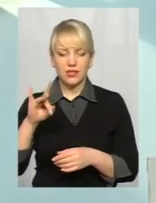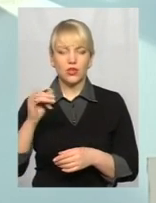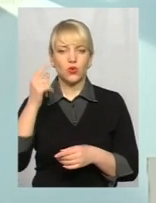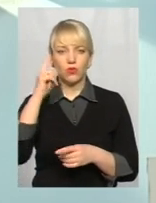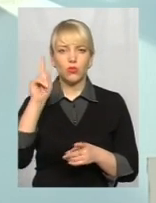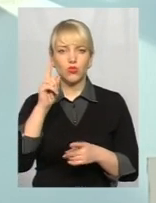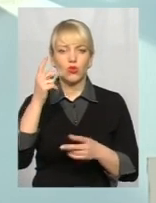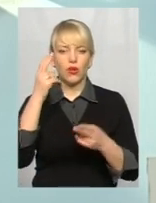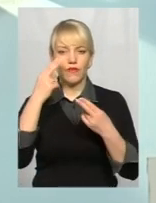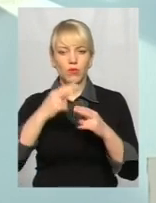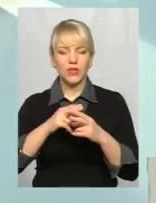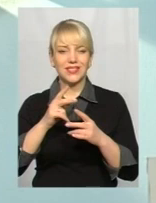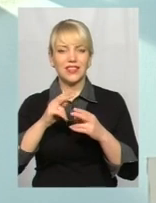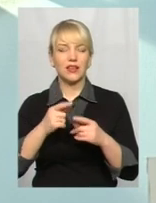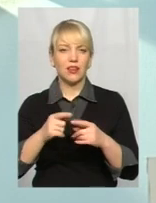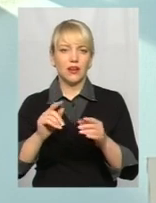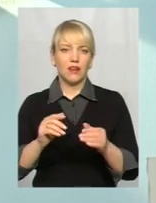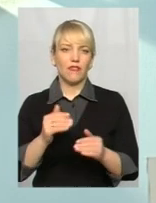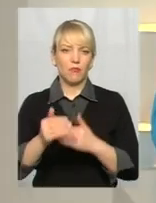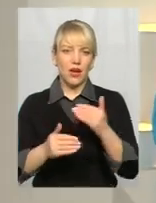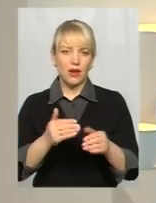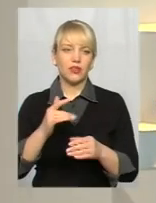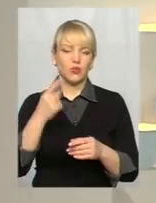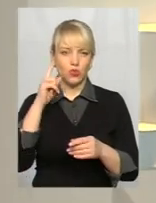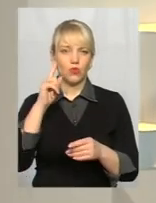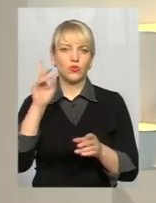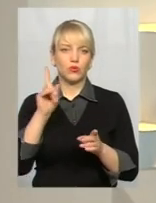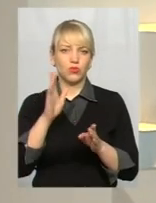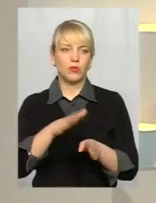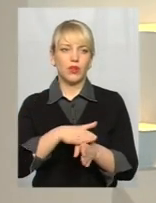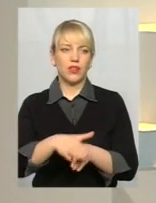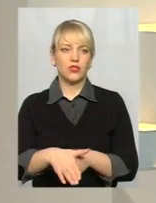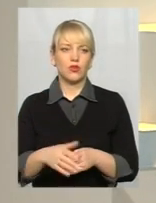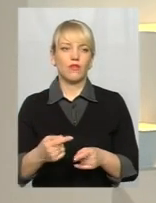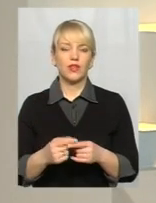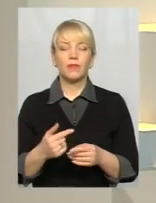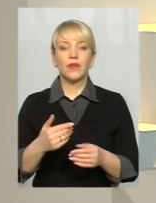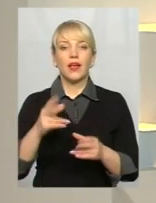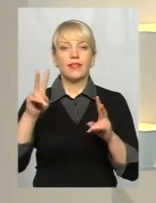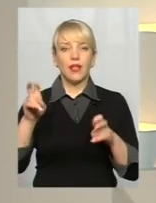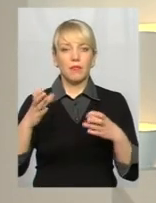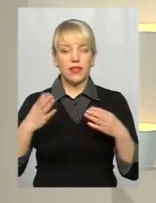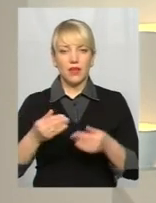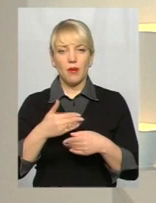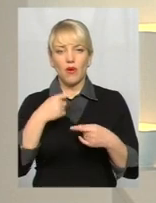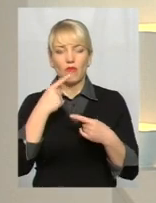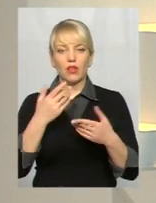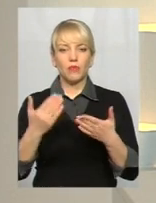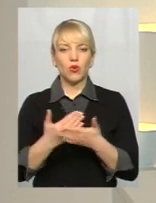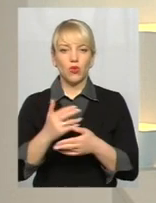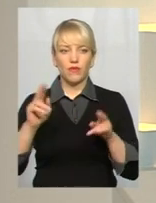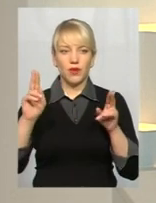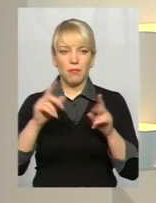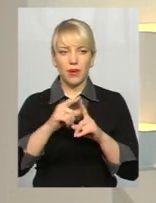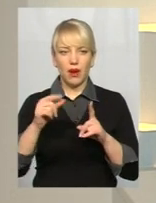і, відповідно, це теж буде реалізовано. Попереднього разу у темі дня ми з вами говорили про нові правила розміщення